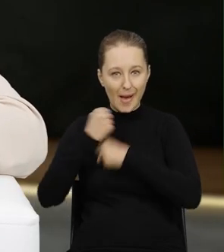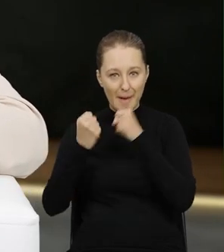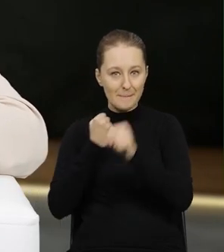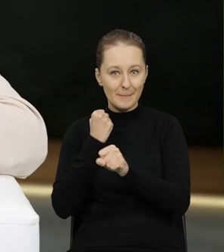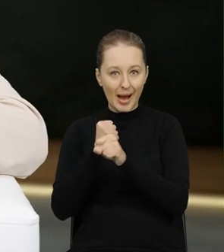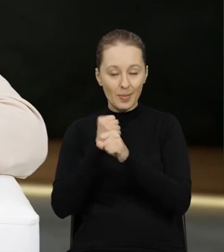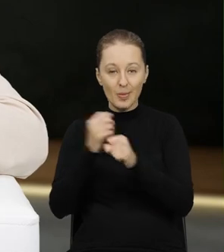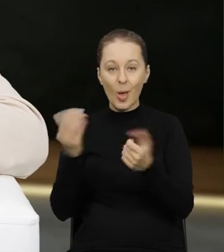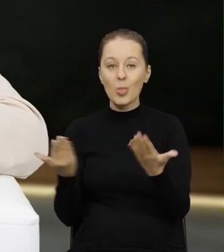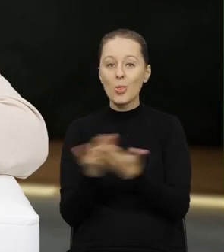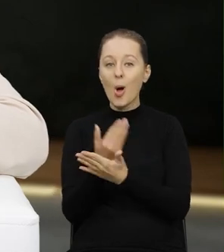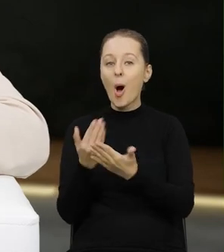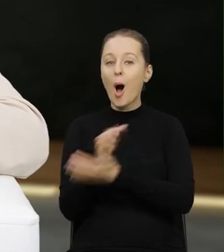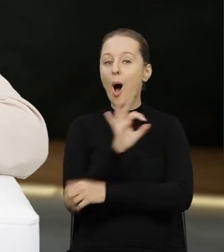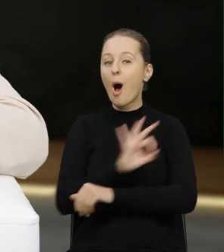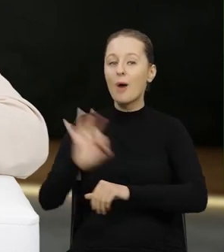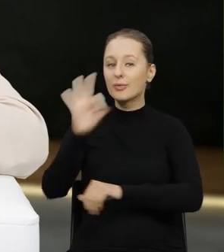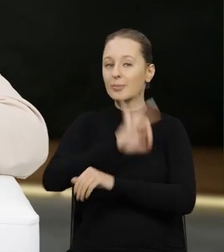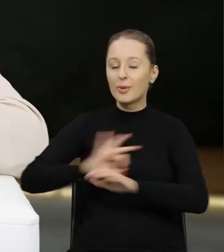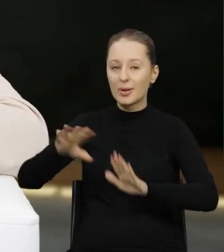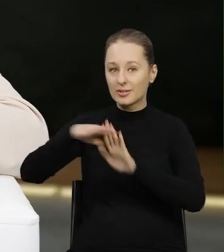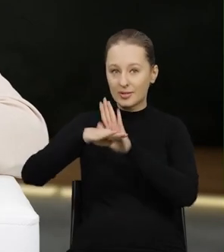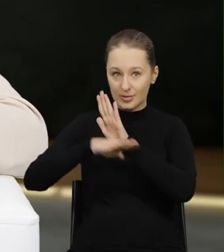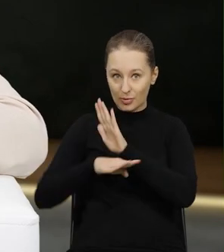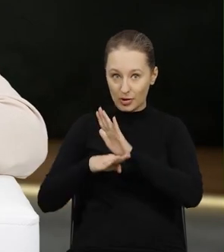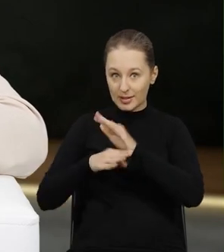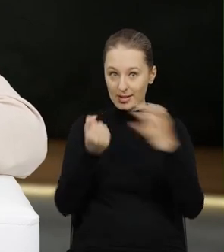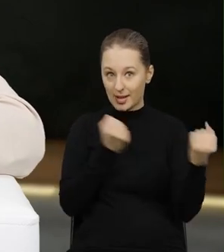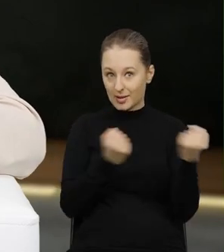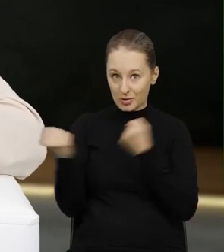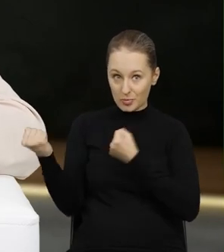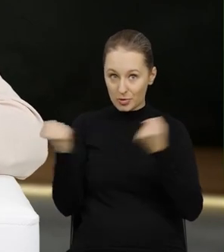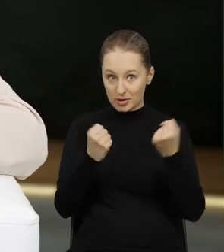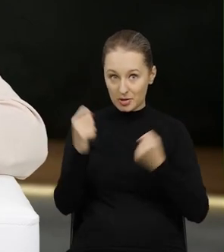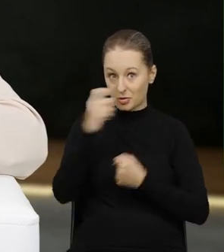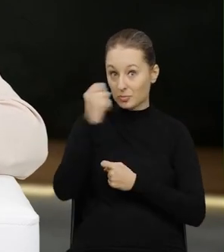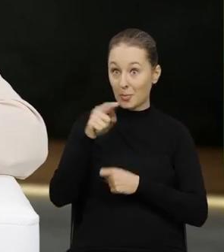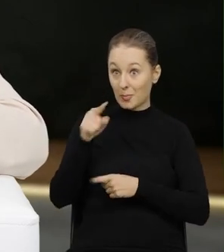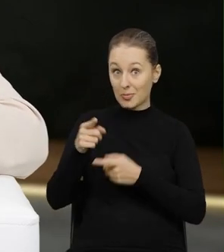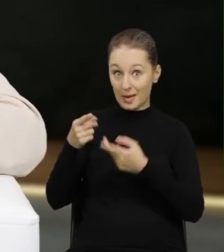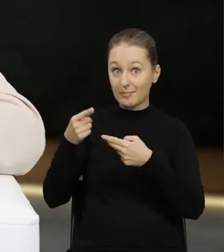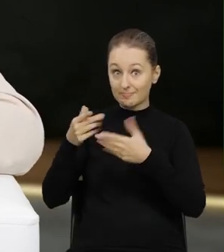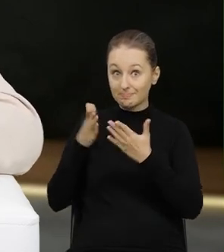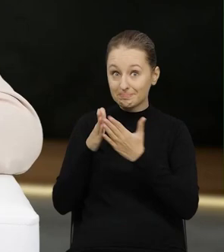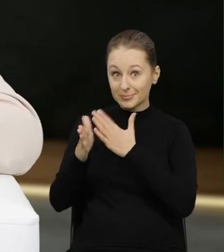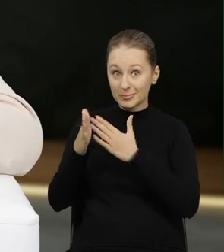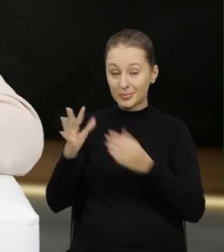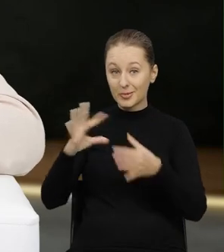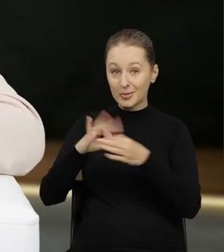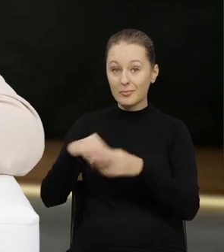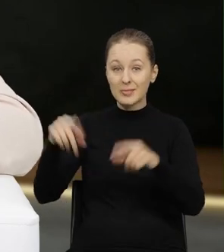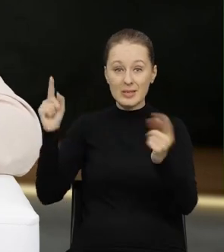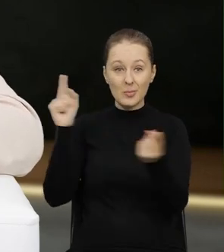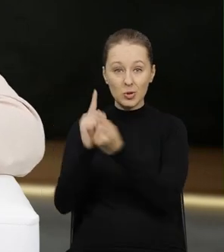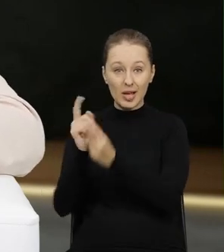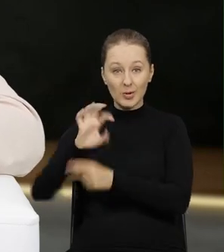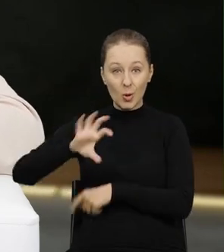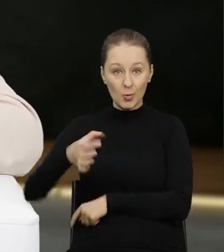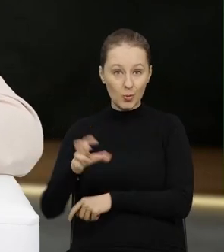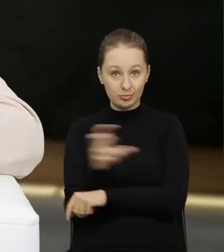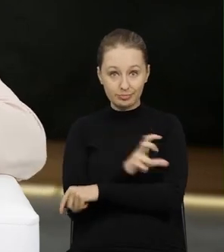nowym projektem rozporządzenia w sprawie przemieszczania odpadów i Pani Justyna bierze bezpośredni udział w tych pracach w posiedzeniach